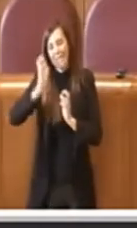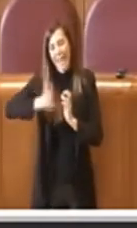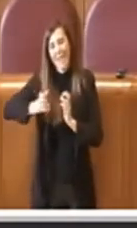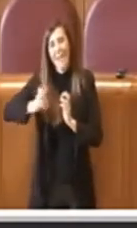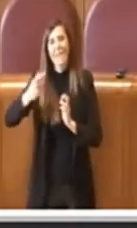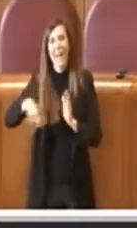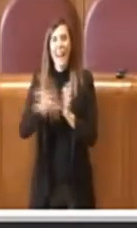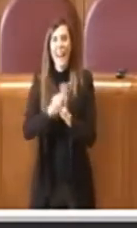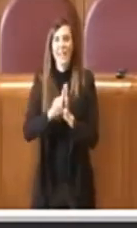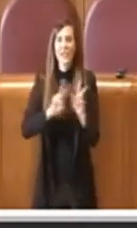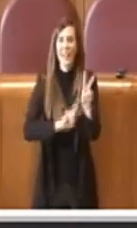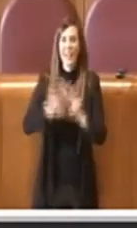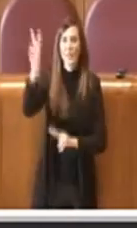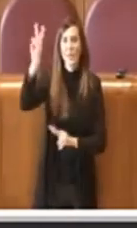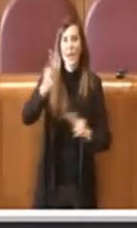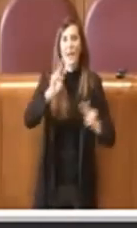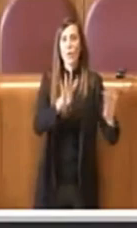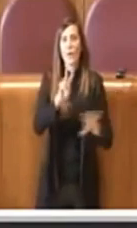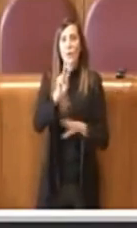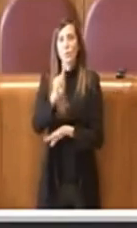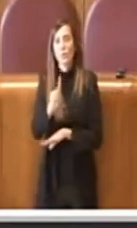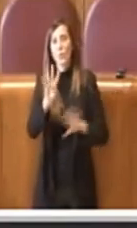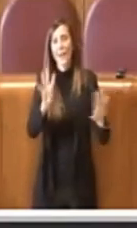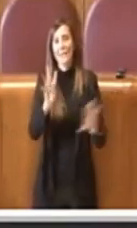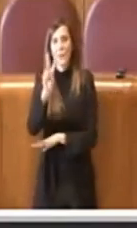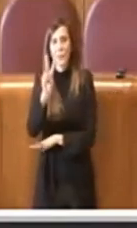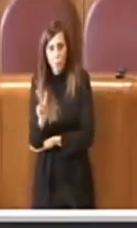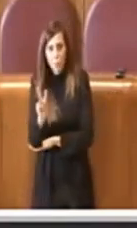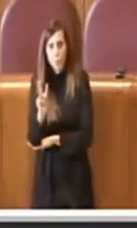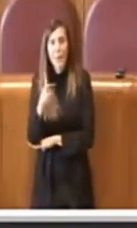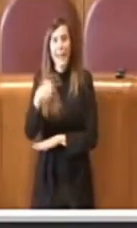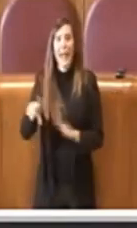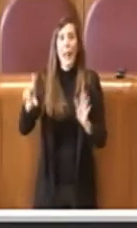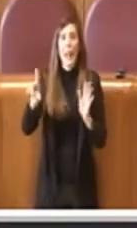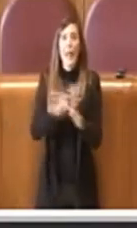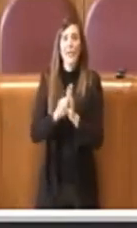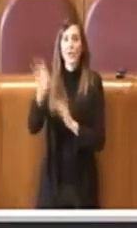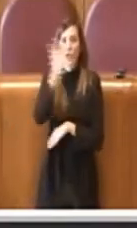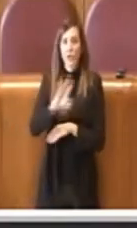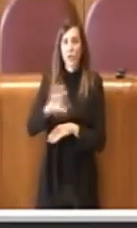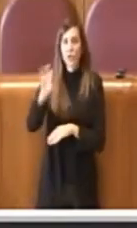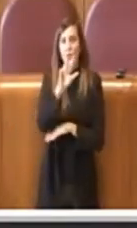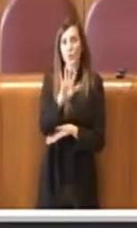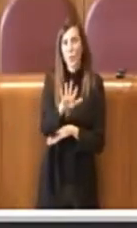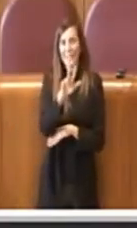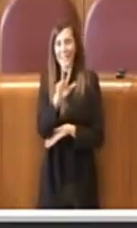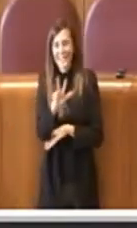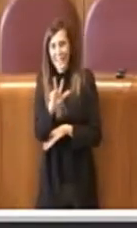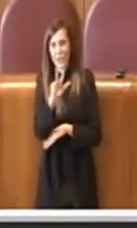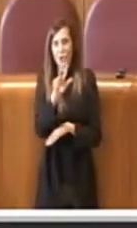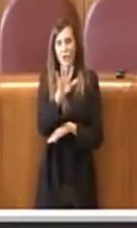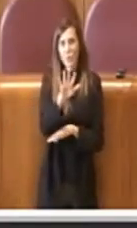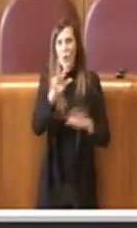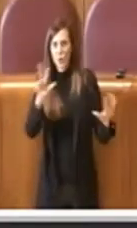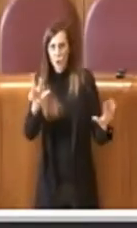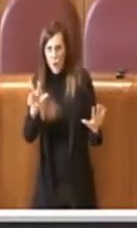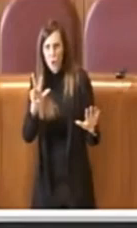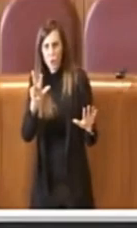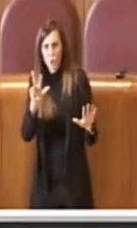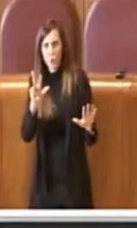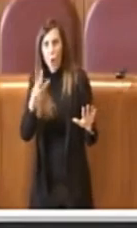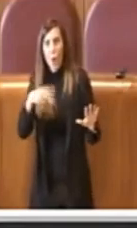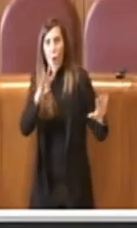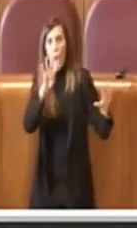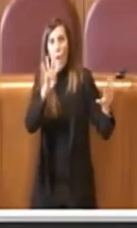nazionale 2192 e nella regionale 58 del 93, abbiamo anche